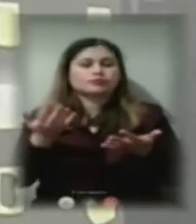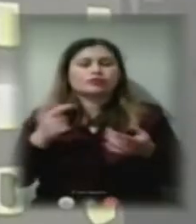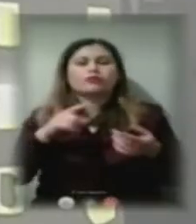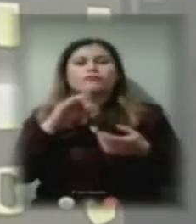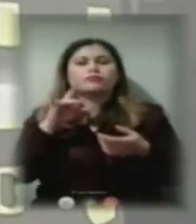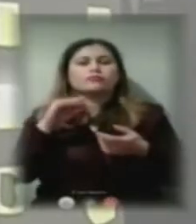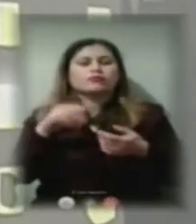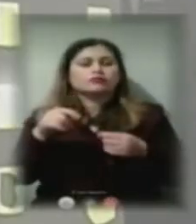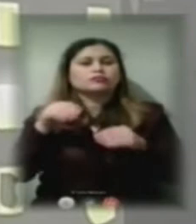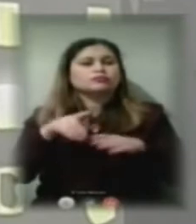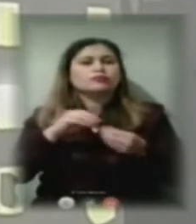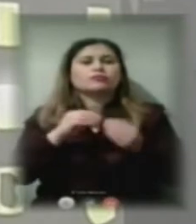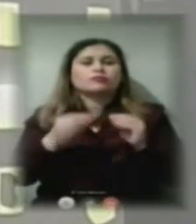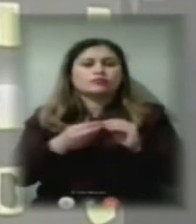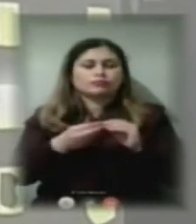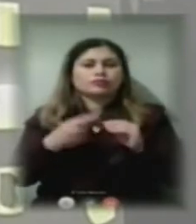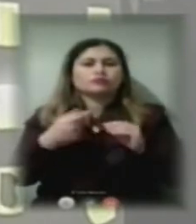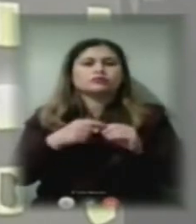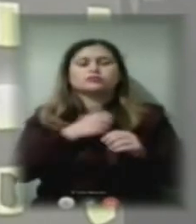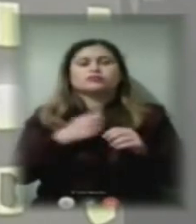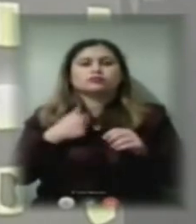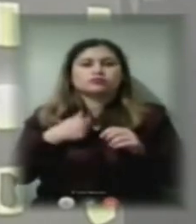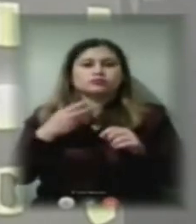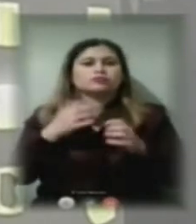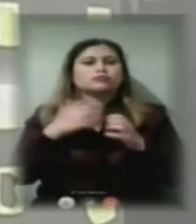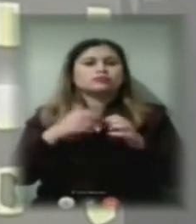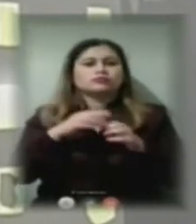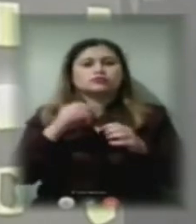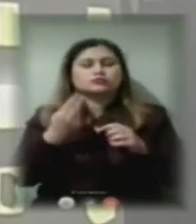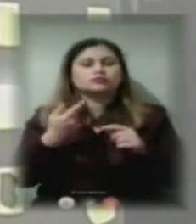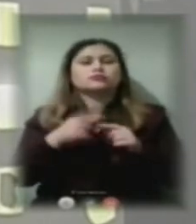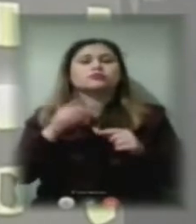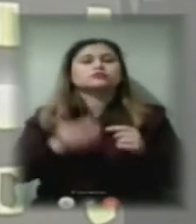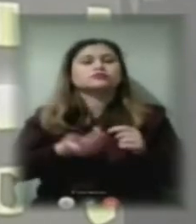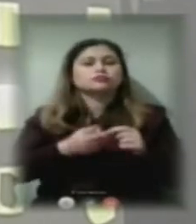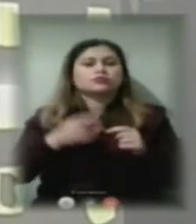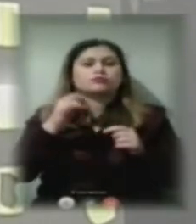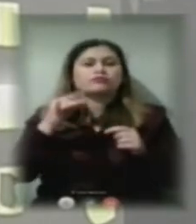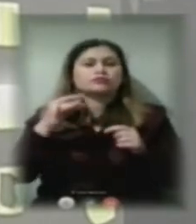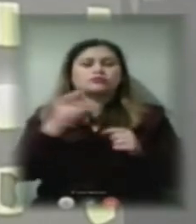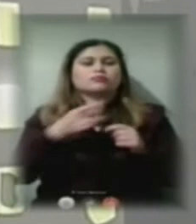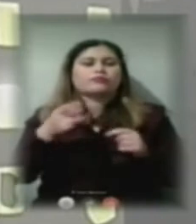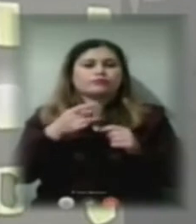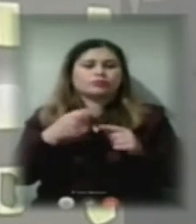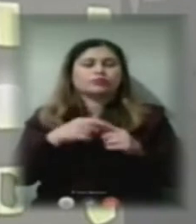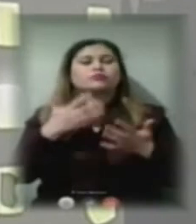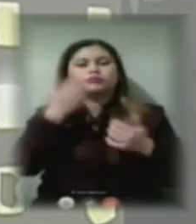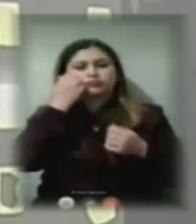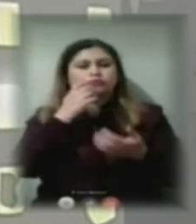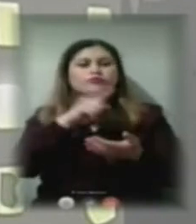проблеми саме з Херсонської ТЕЦ для мешканців Таврійського мікрорайону? Дякую за запитання, пане Терасе.